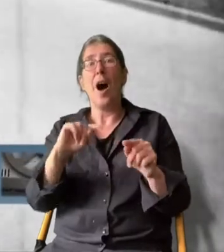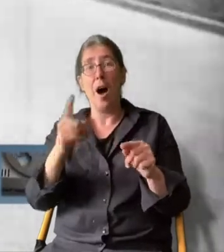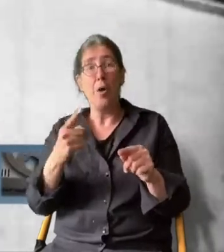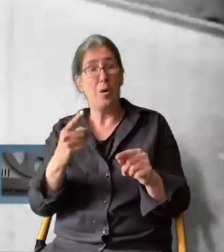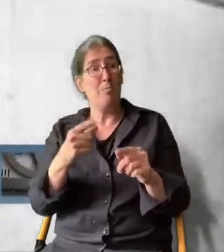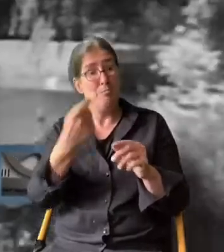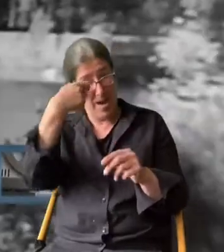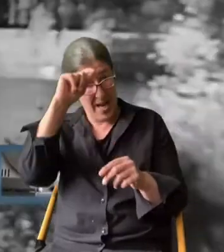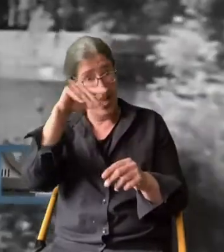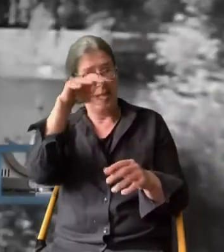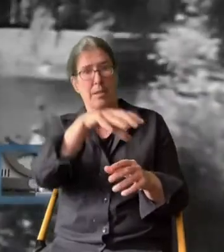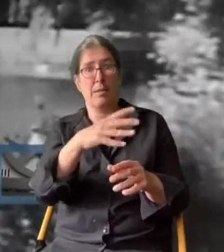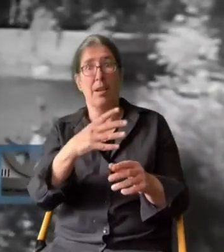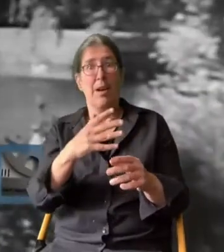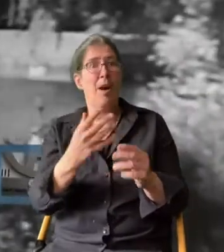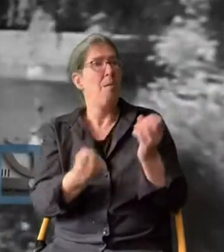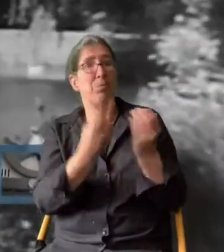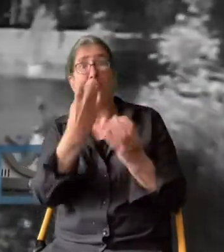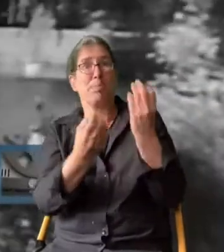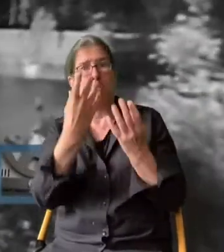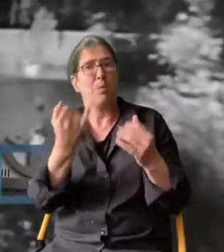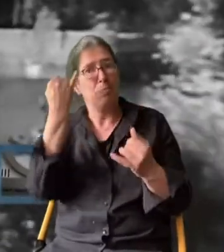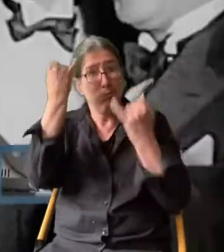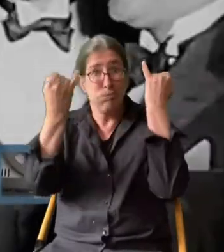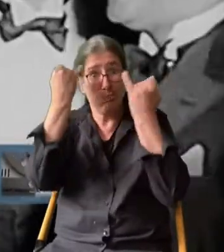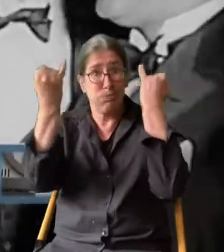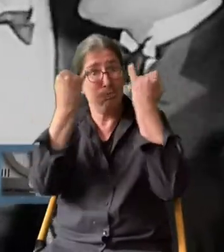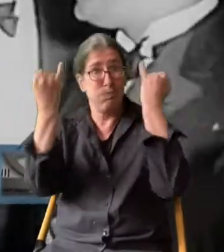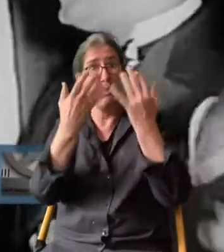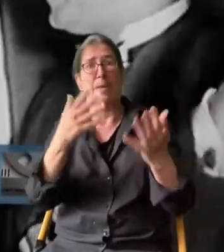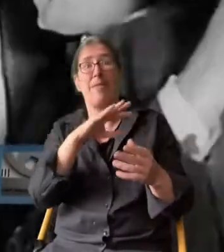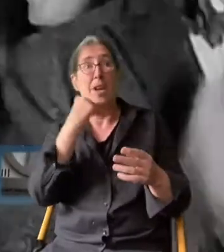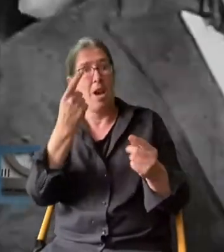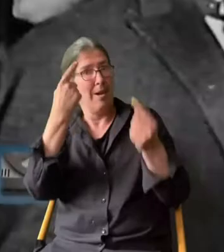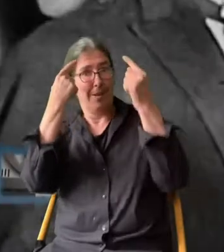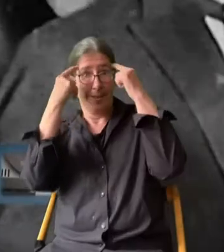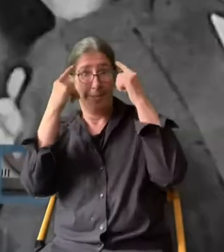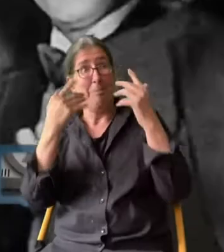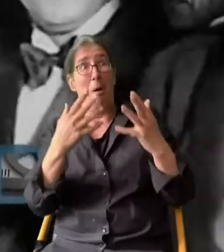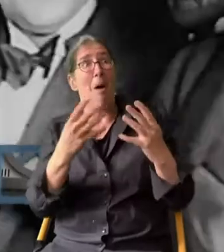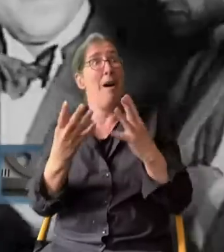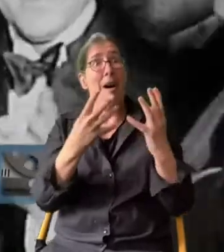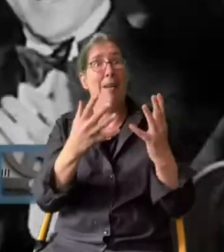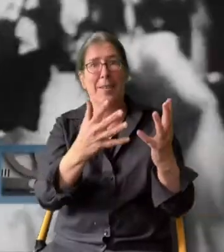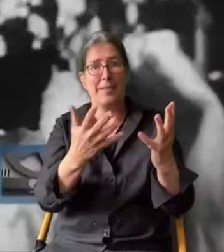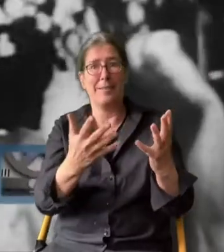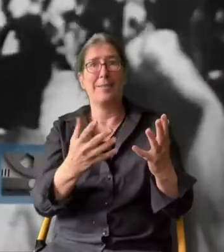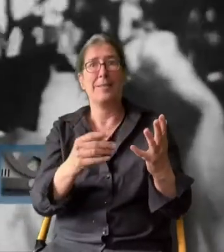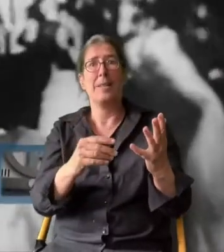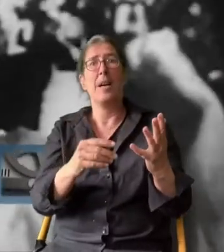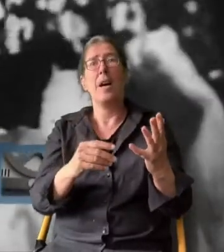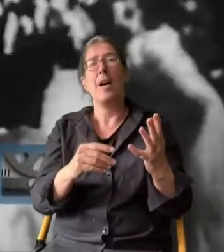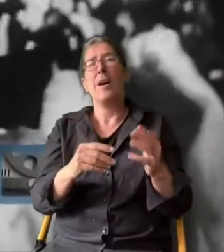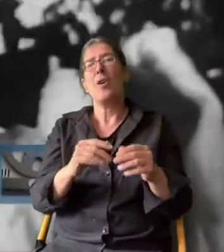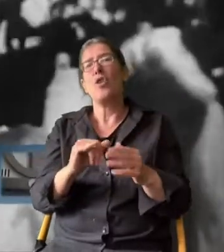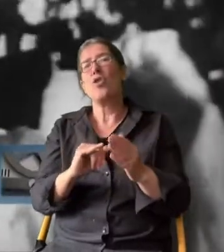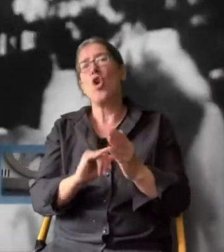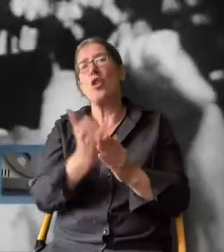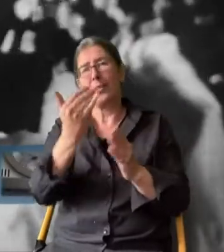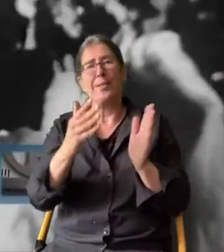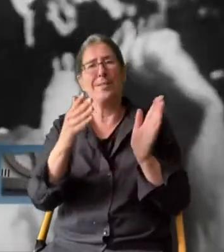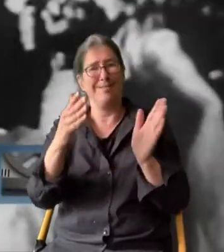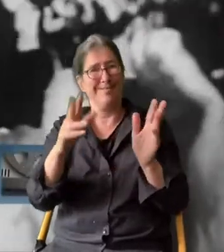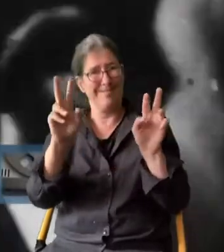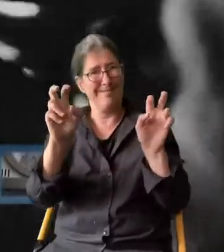auch die geistige Anregung in Berlin in diesen Jahren ungeheuer groß war. Aber, wie gesagt,